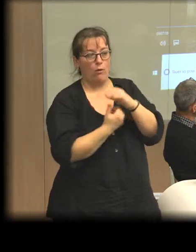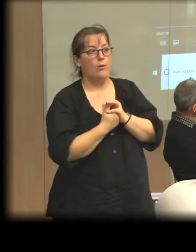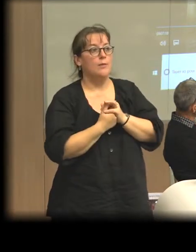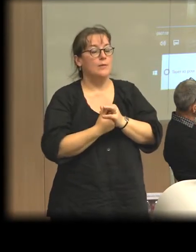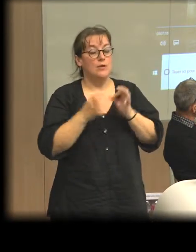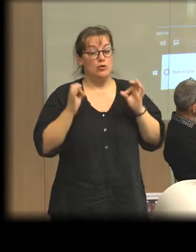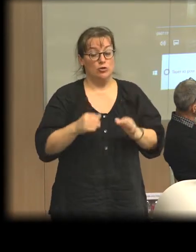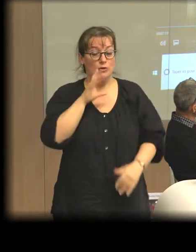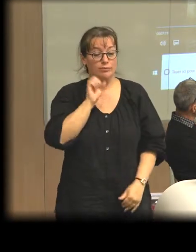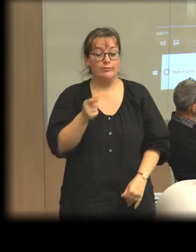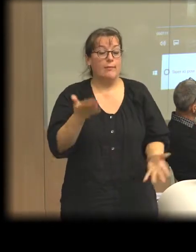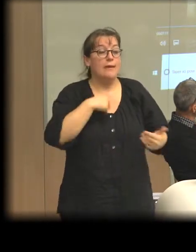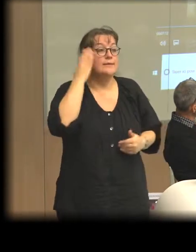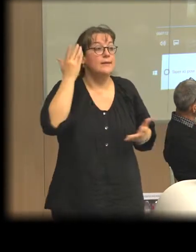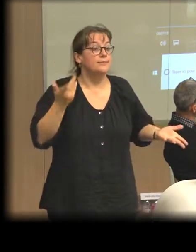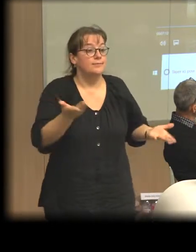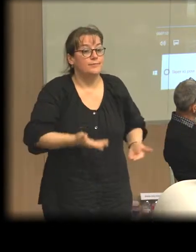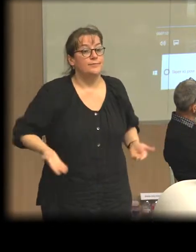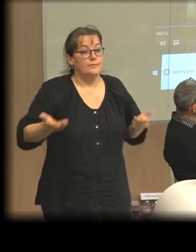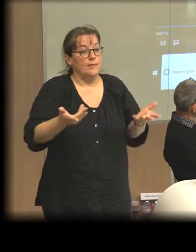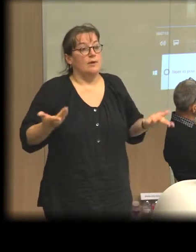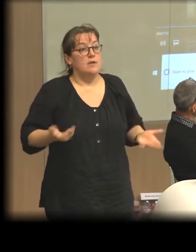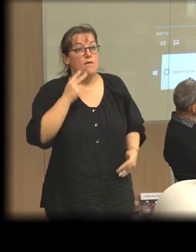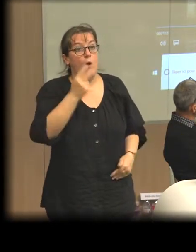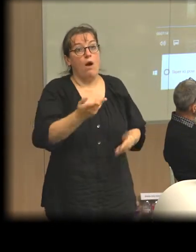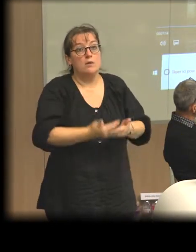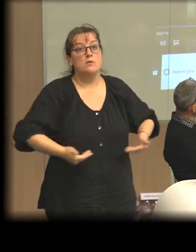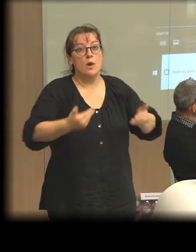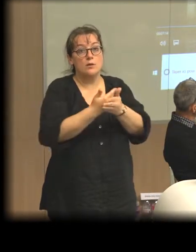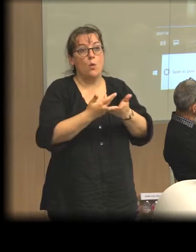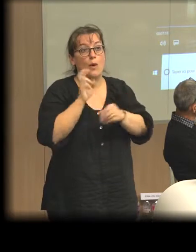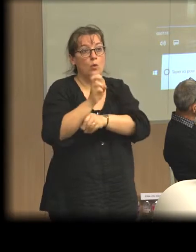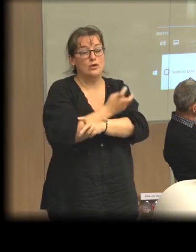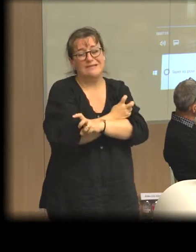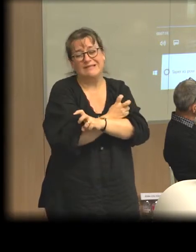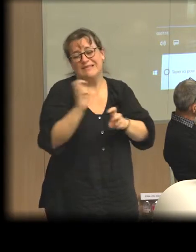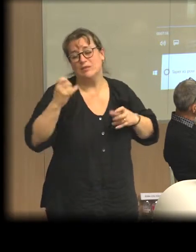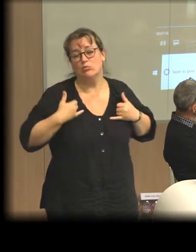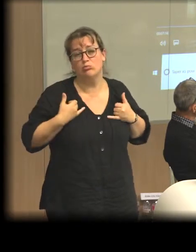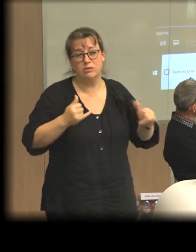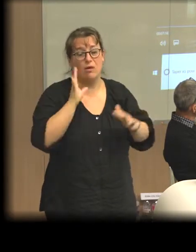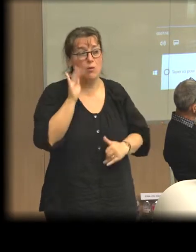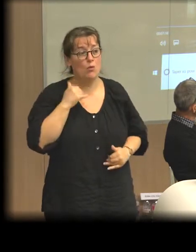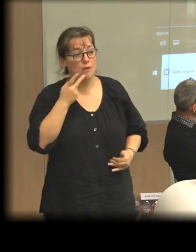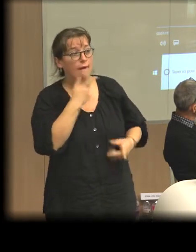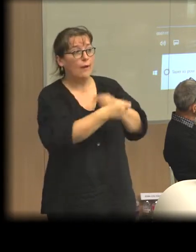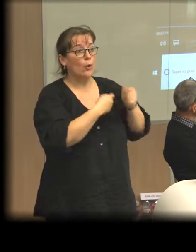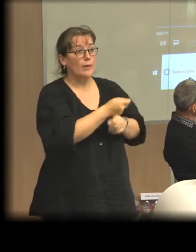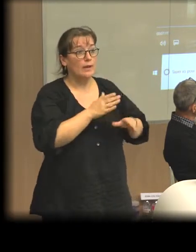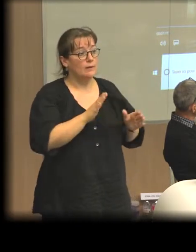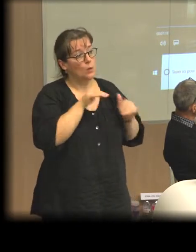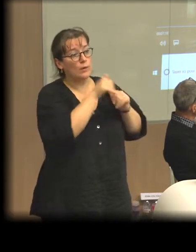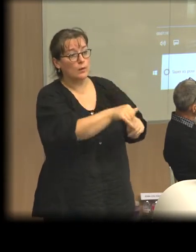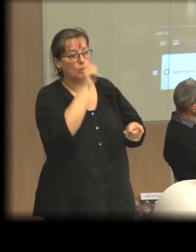une planète limitée, nous ne pouvons plus nous baser sur la croissance maximale comme étant le thermomètre qui